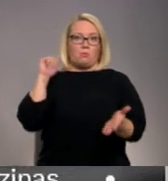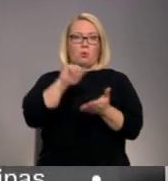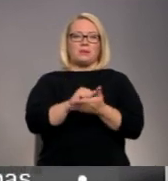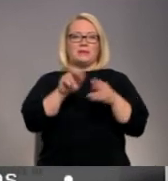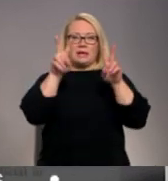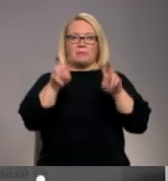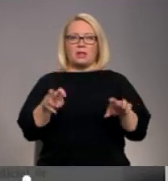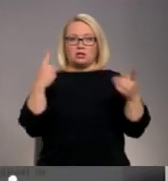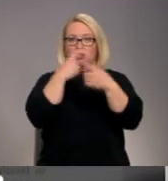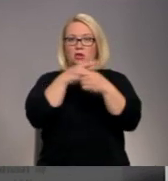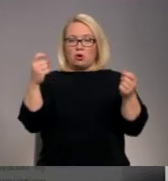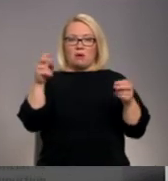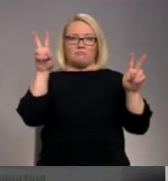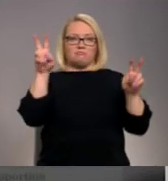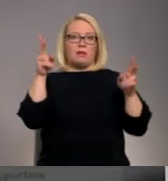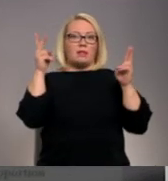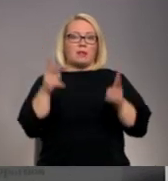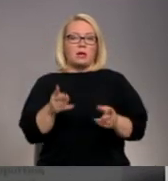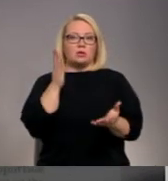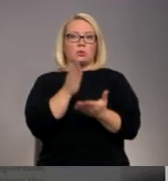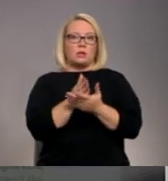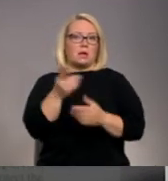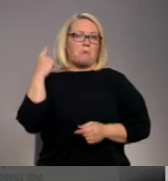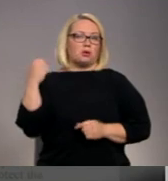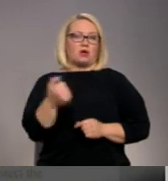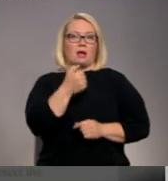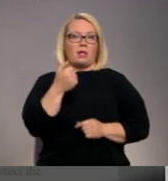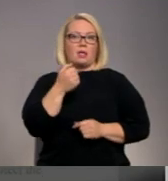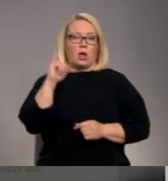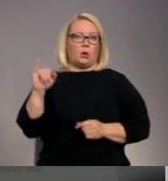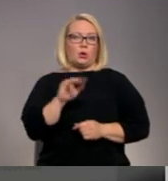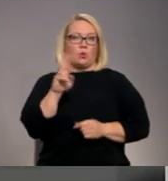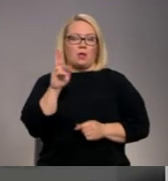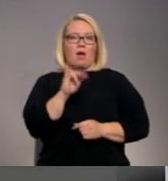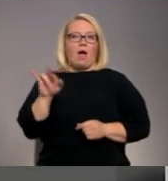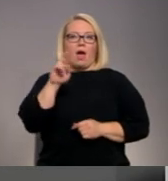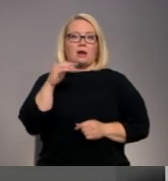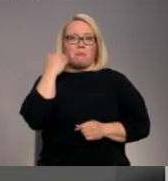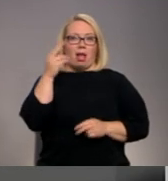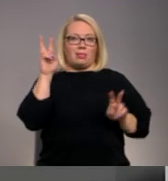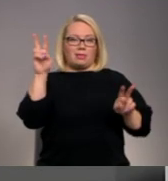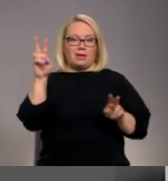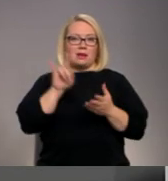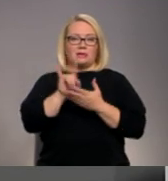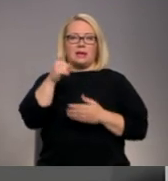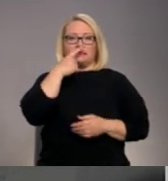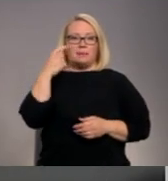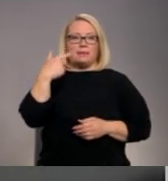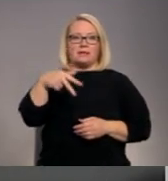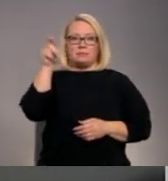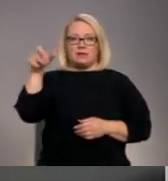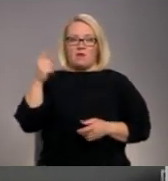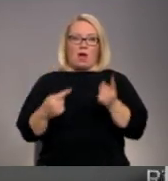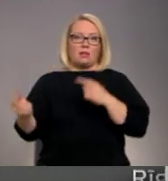izmeklēšanas ziņojumā nodēvēts negadījums, kas notika pagājušā gada jūnijā, Air Baltic reisam ar 130 pasažieriem